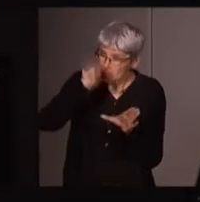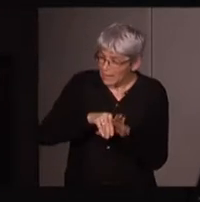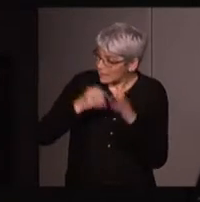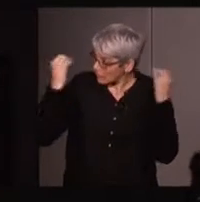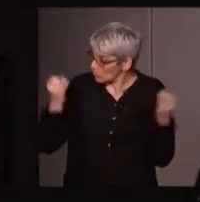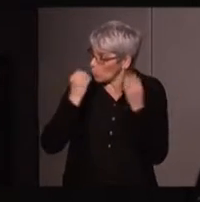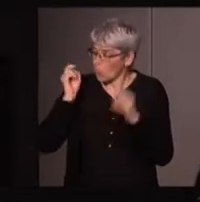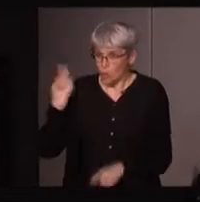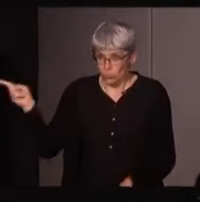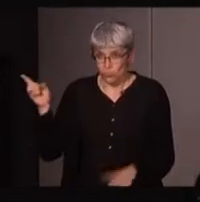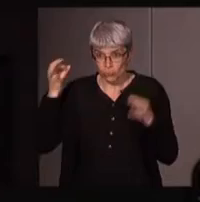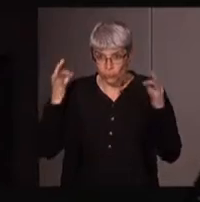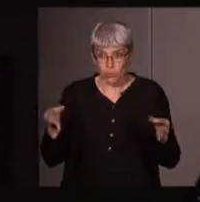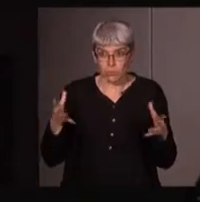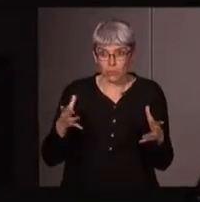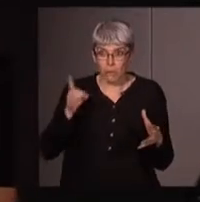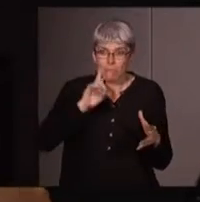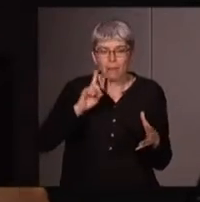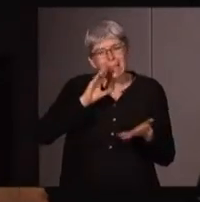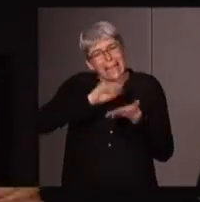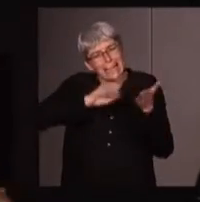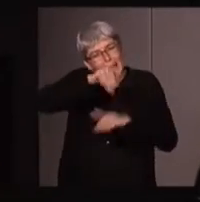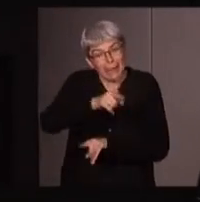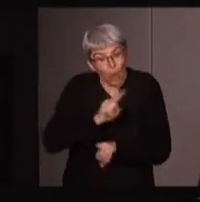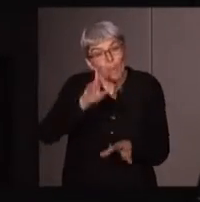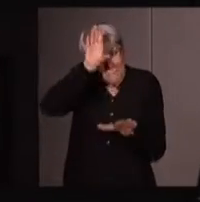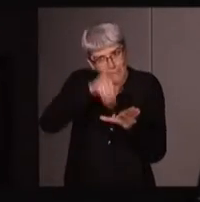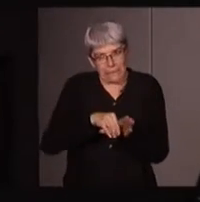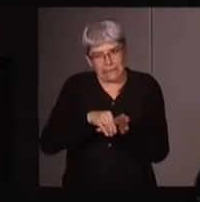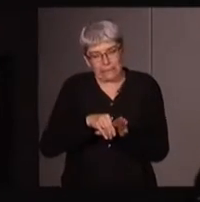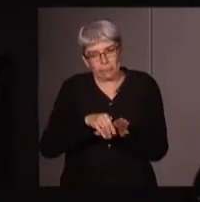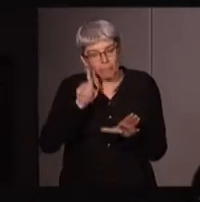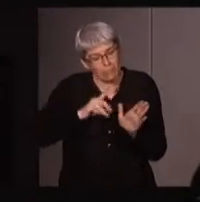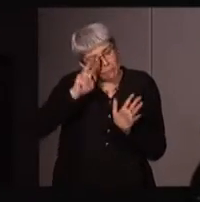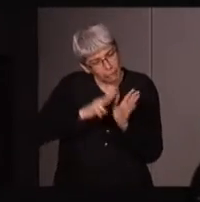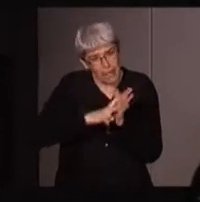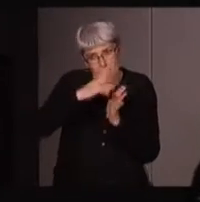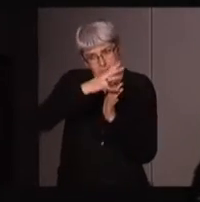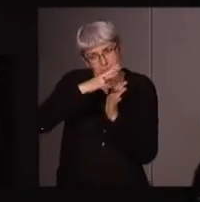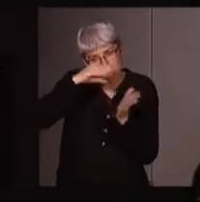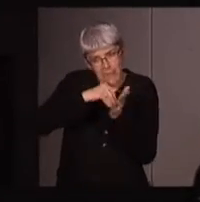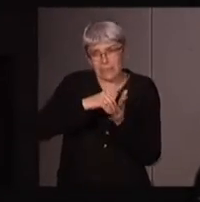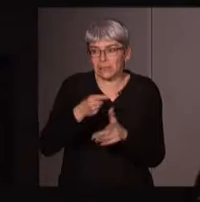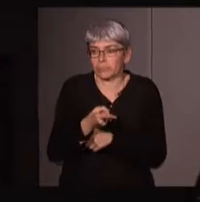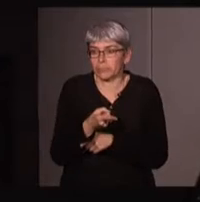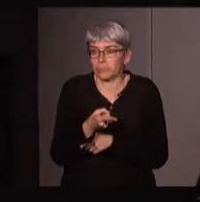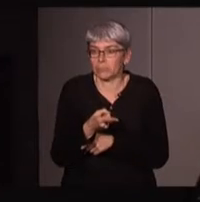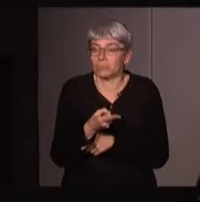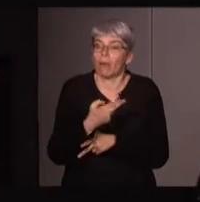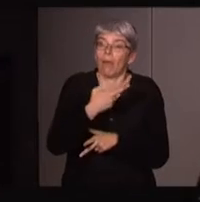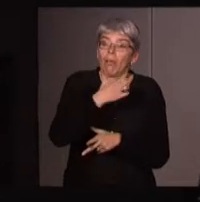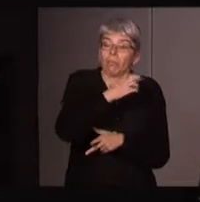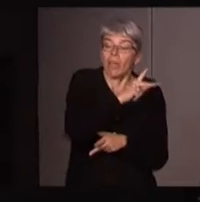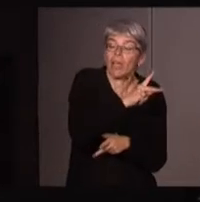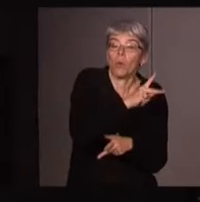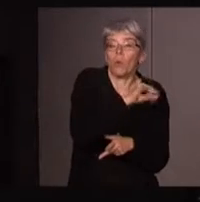à ces mouvements, très importants, pas celles qui ont écrit après coup, qui n'y pas participé, mais celles qui ont vraiment participé, qu'elles soient d'ailleurs néo-païennes